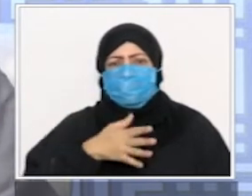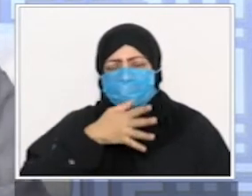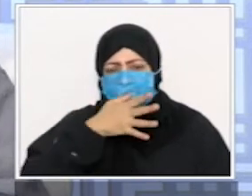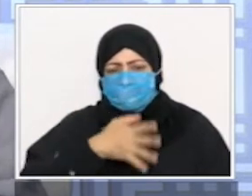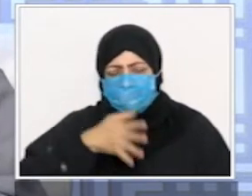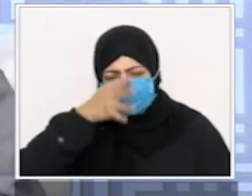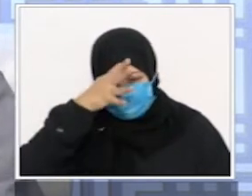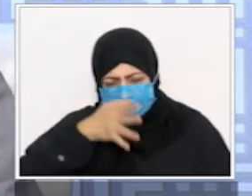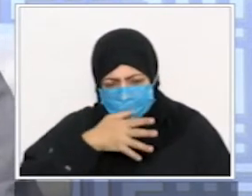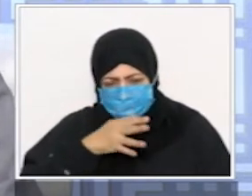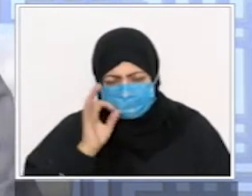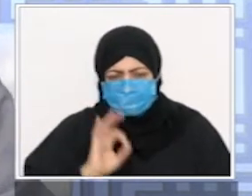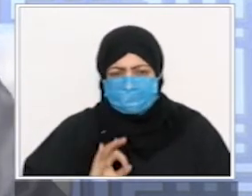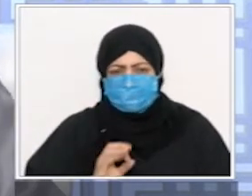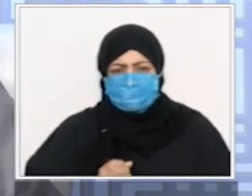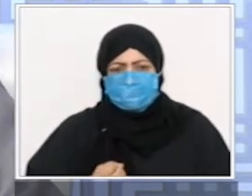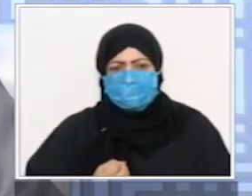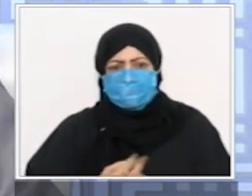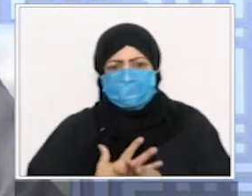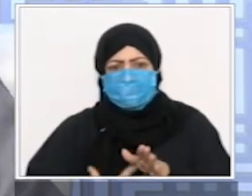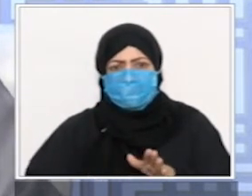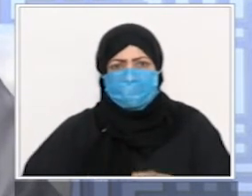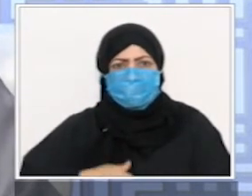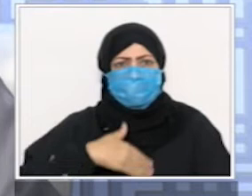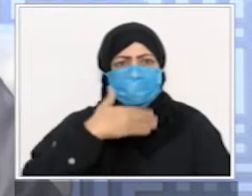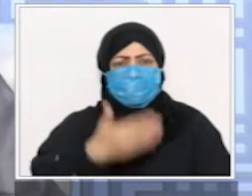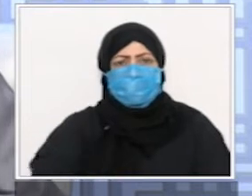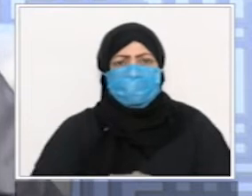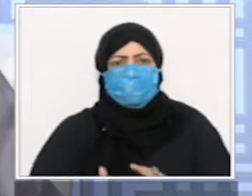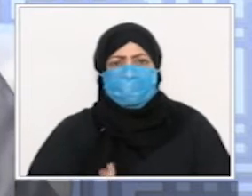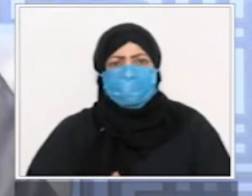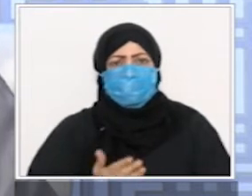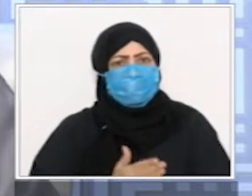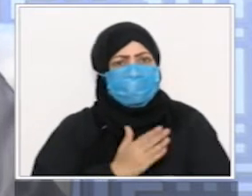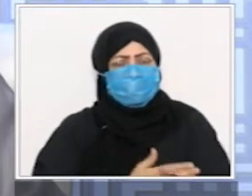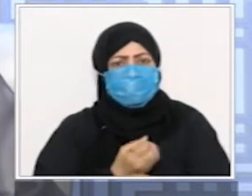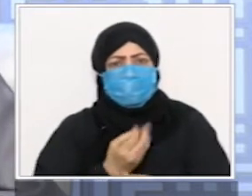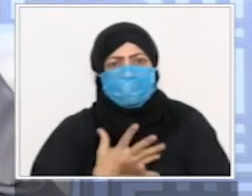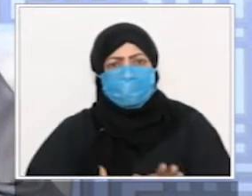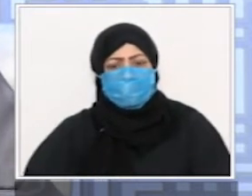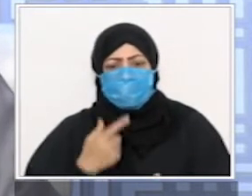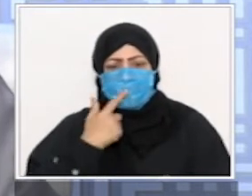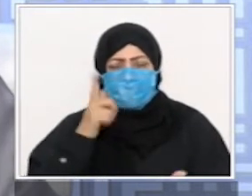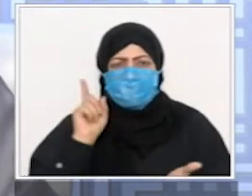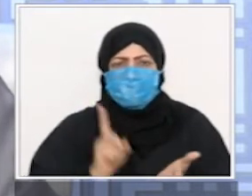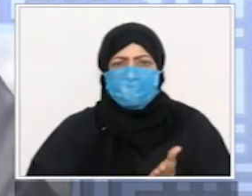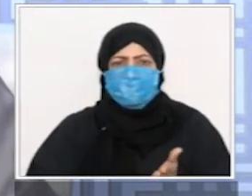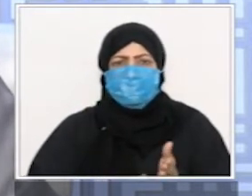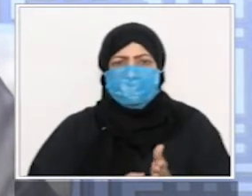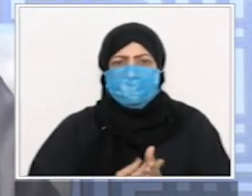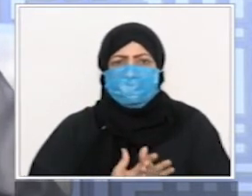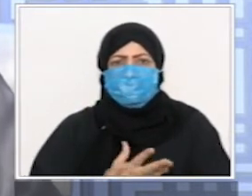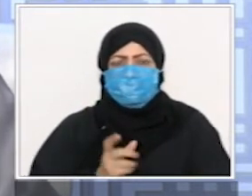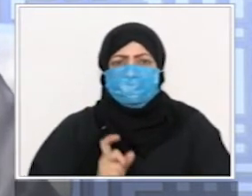وجعلوا الآذان الحقيقي اللي هو يدل على صلاة الفجر دخول وقت الفجر وأن الإنسان يمتنع فيه من الأكل